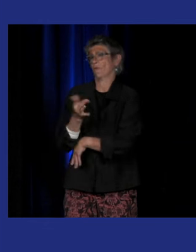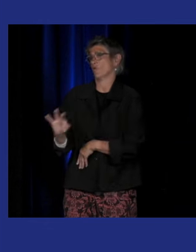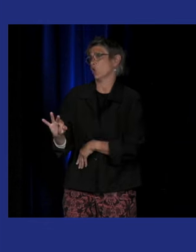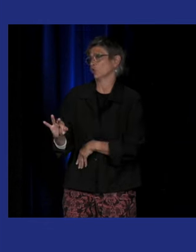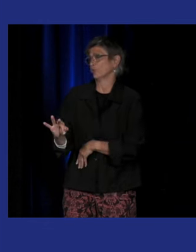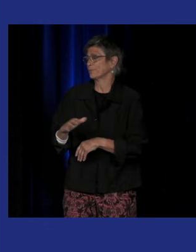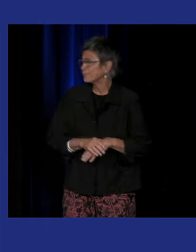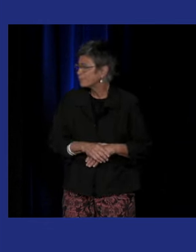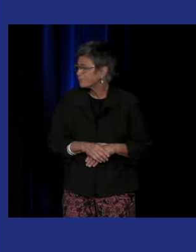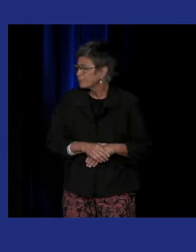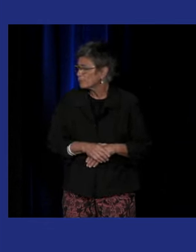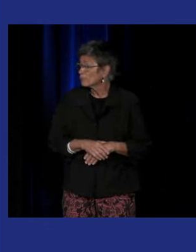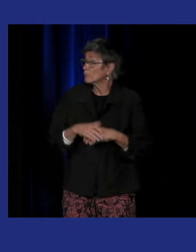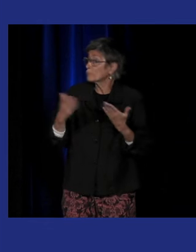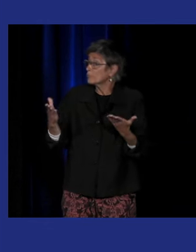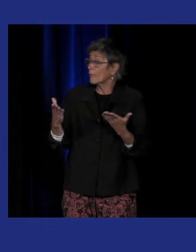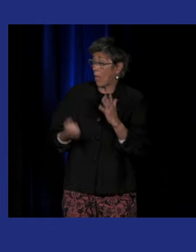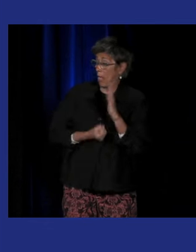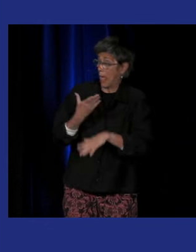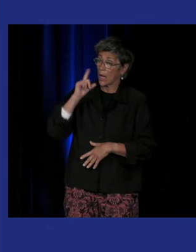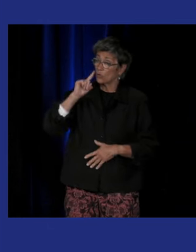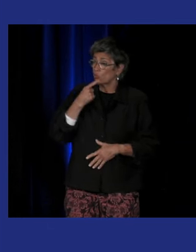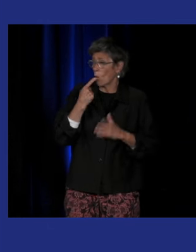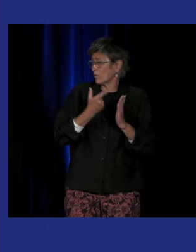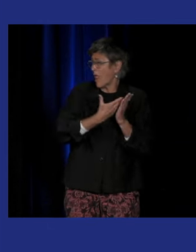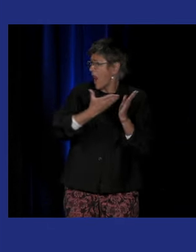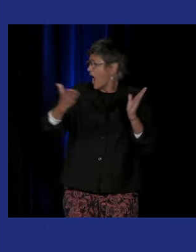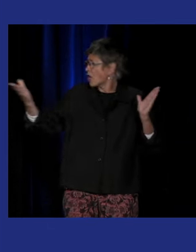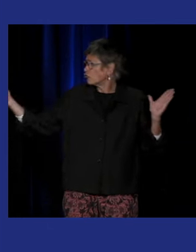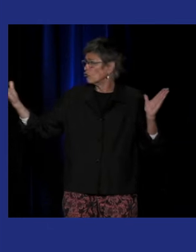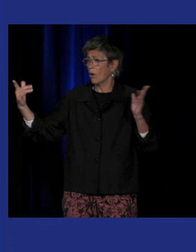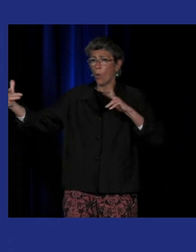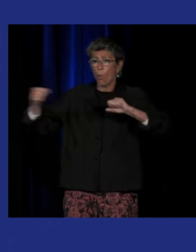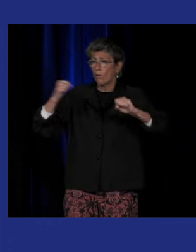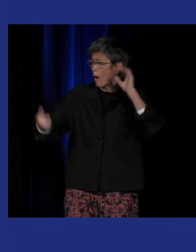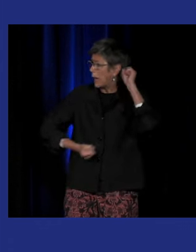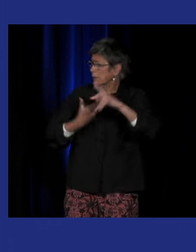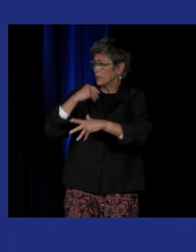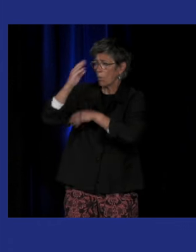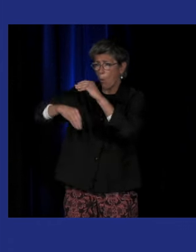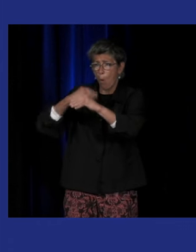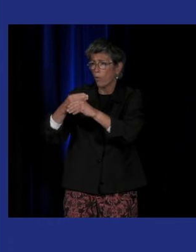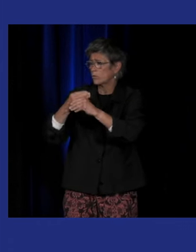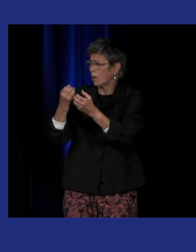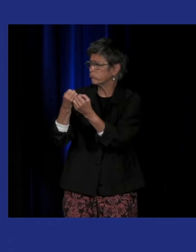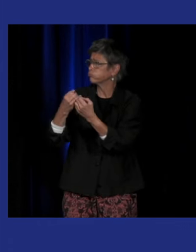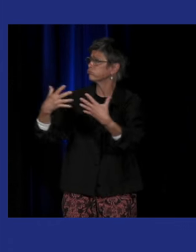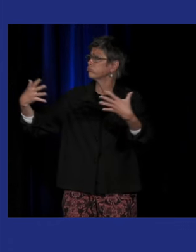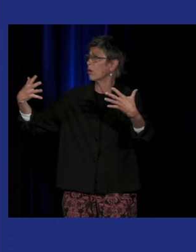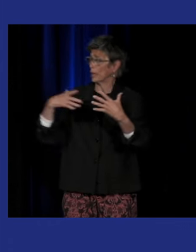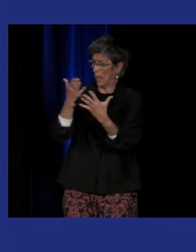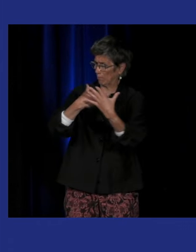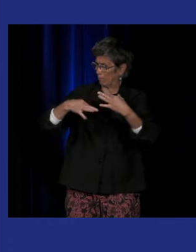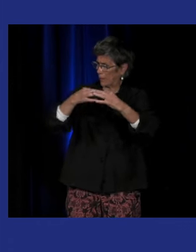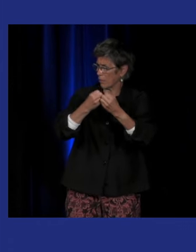point. La question de l'art sourd, elle est très large. Le mouvement artistique sourd au niveau mondial, il est très développé dans certains